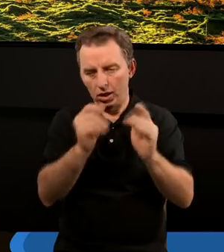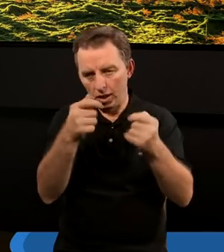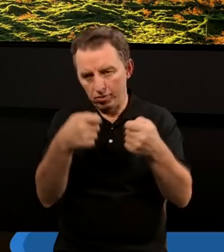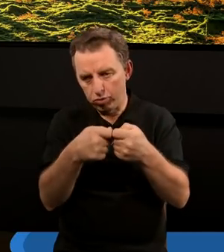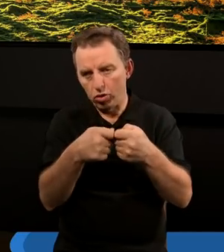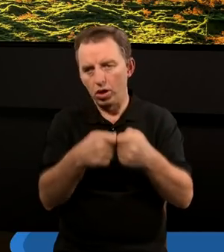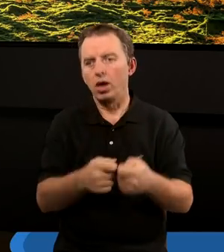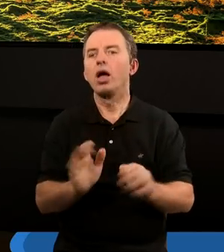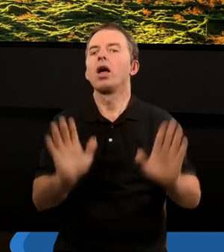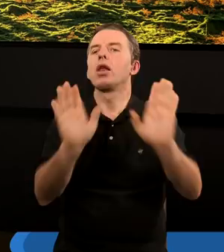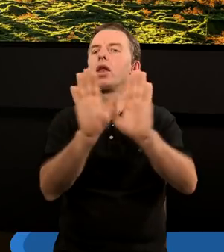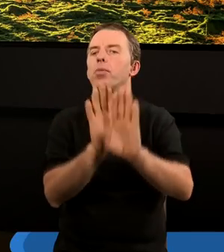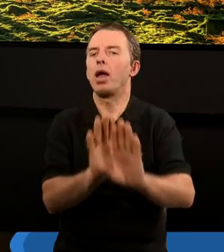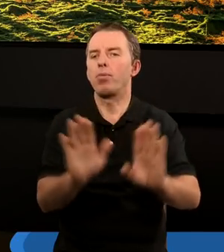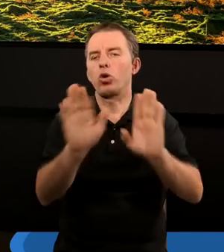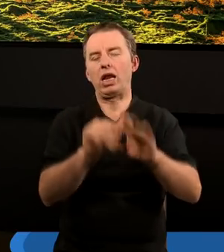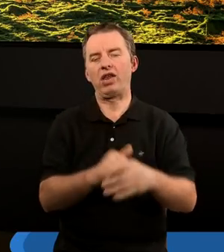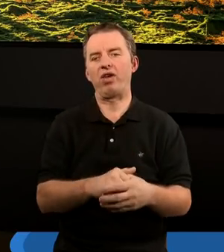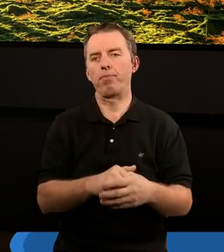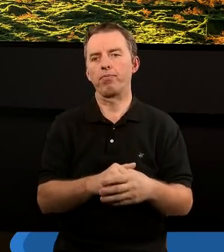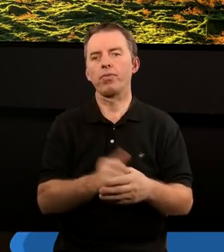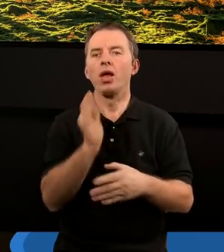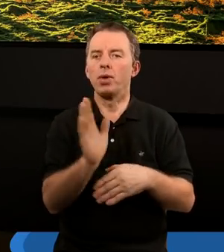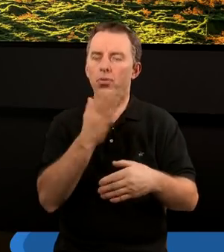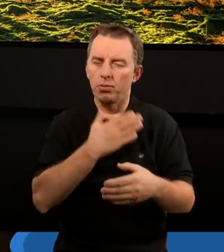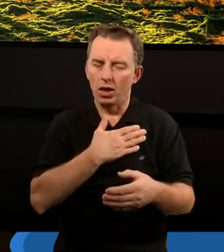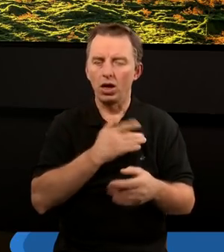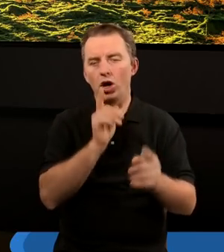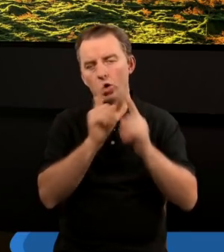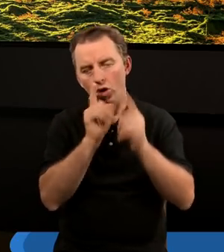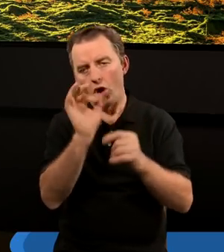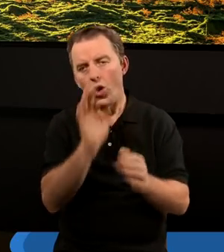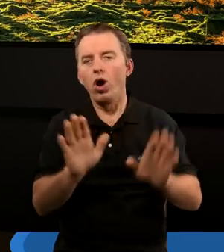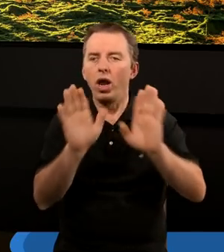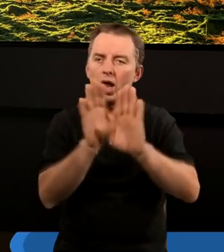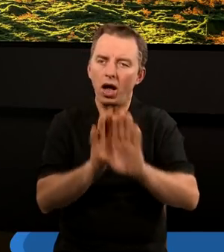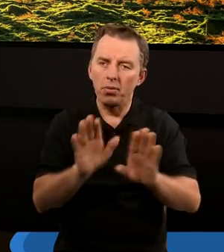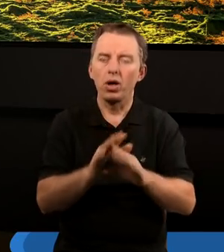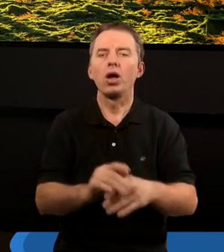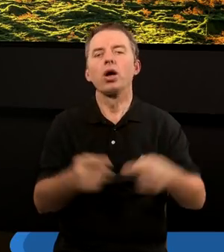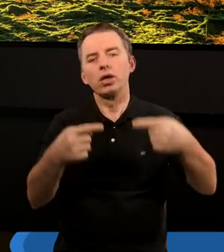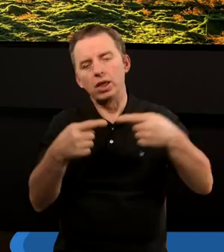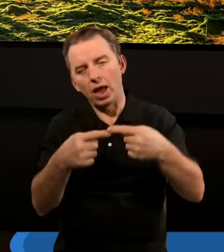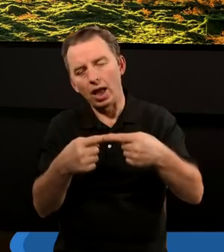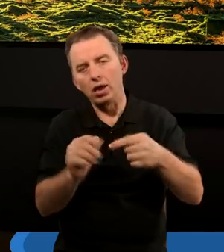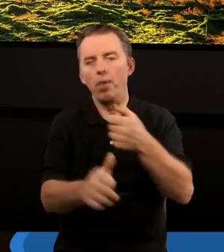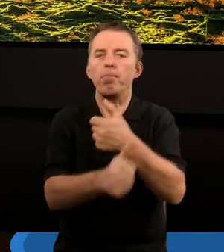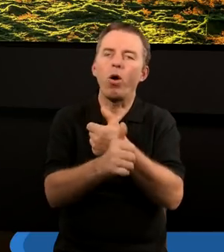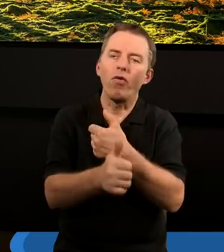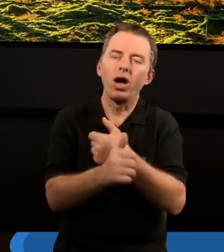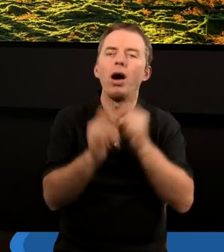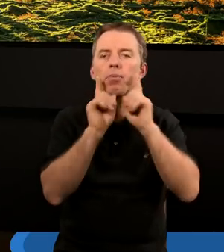wspólnym nabożeństwem. Będziemy więc rozmawiali o nabożeństwie, jego sensie, powodach,